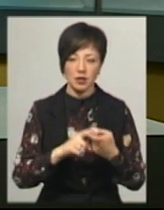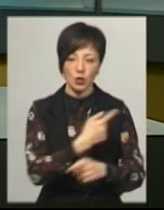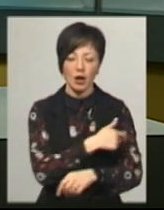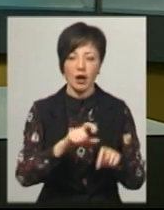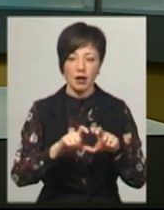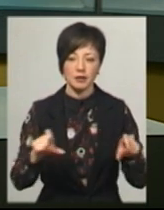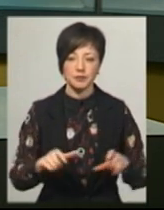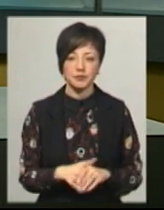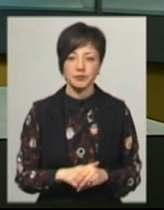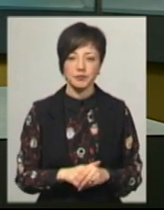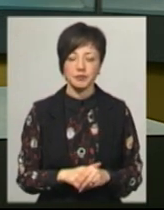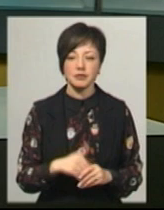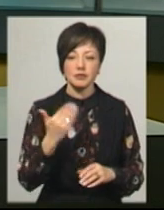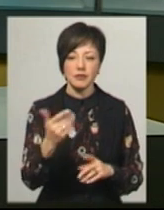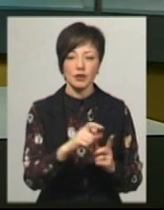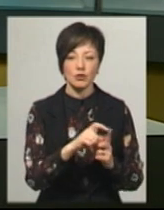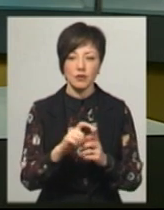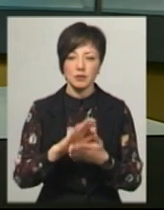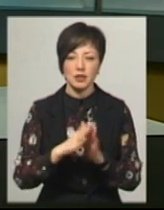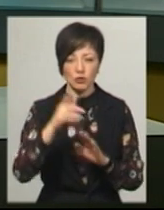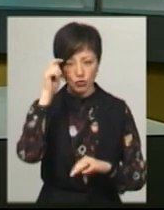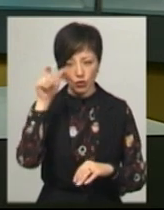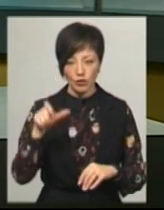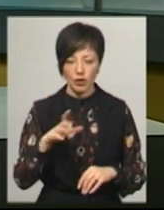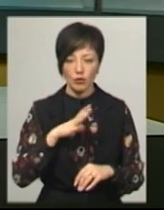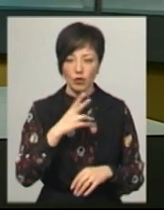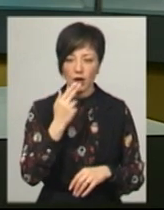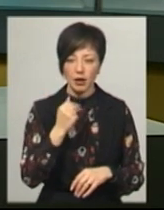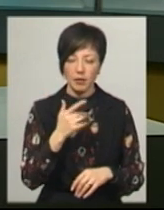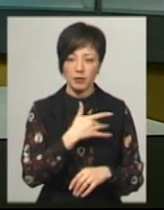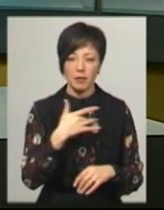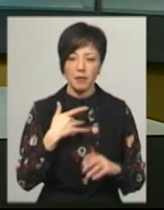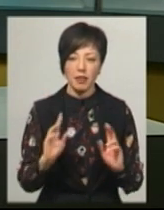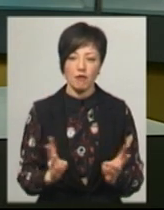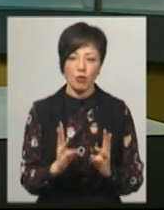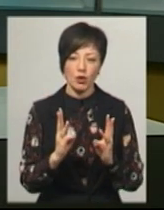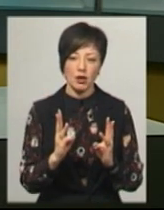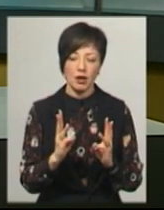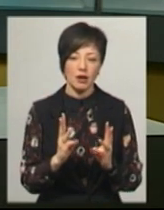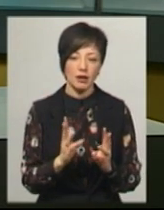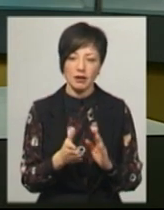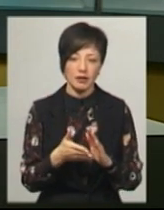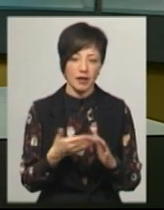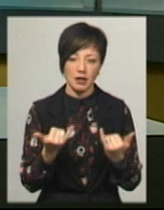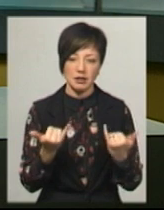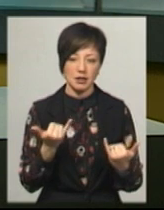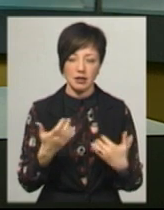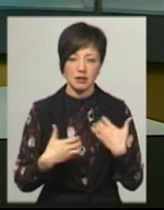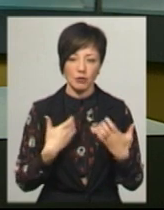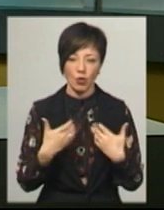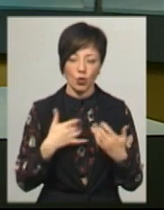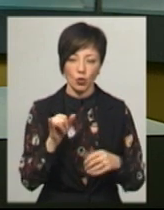лікарні Оксана Піддубна. За її словами, стан чоловіка, у якого був грип та двохстороння пневмонія, не викликає наразі у медиків